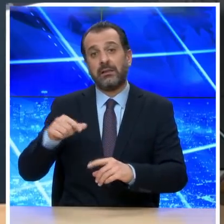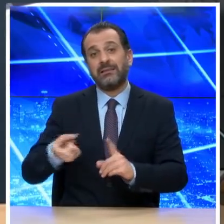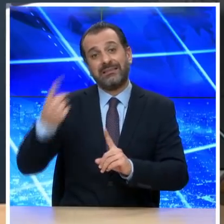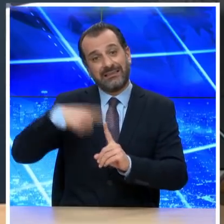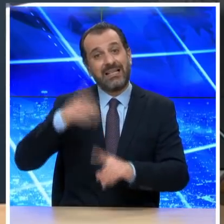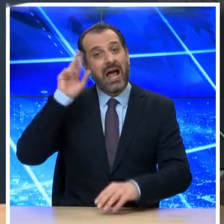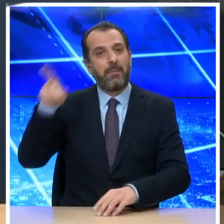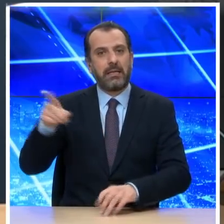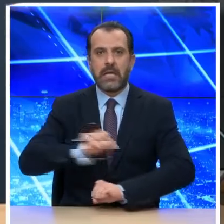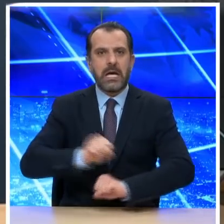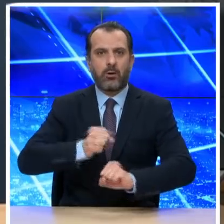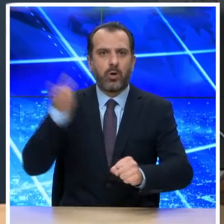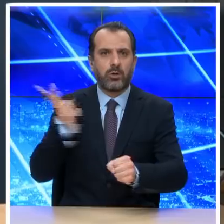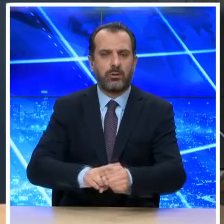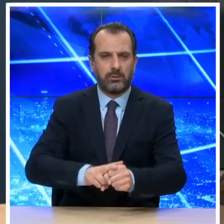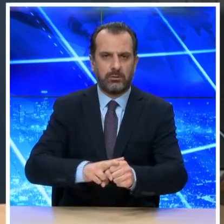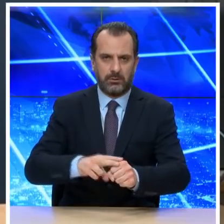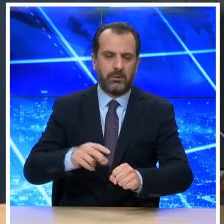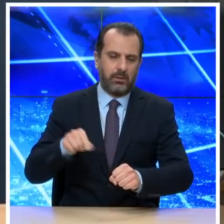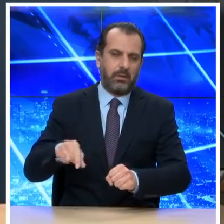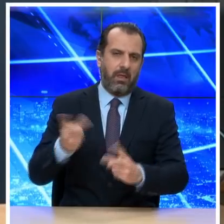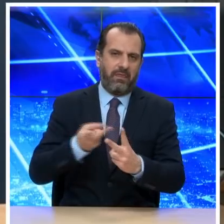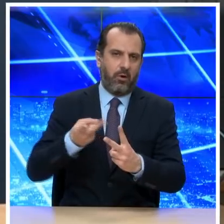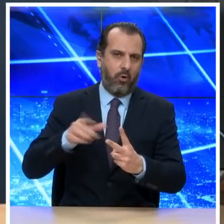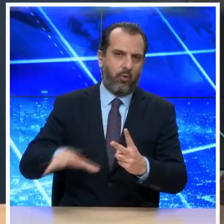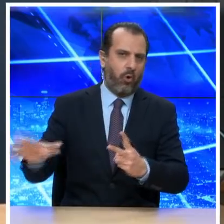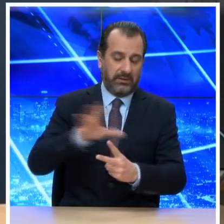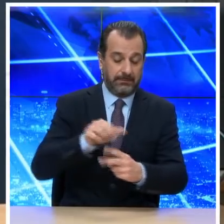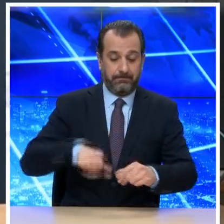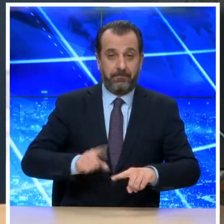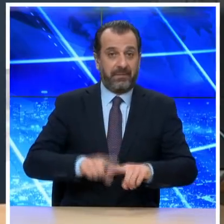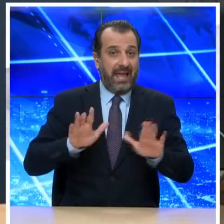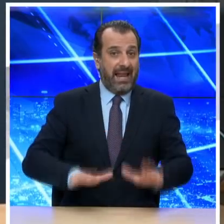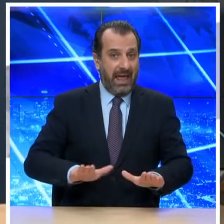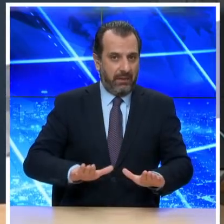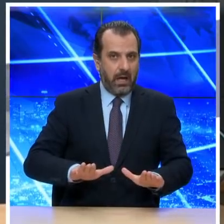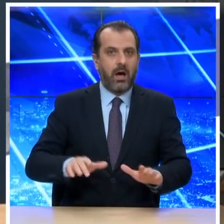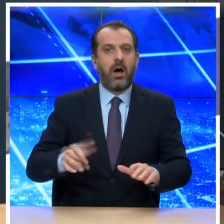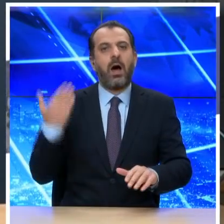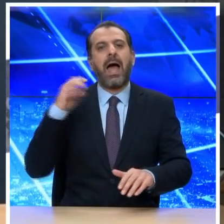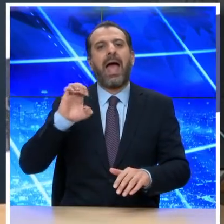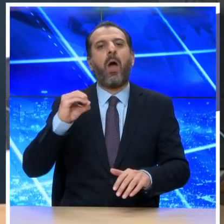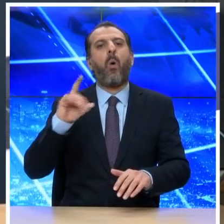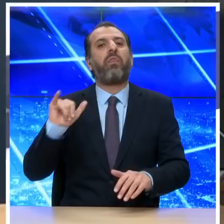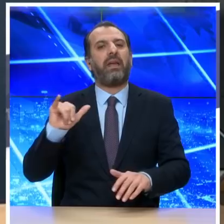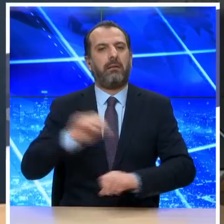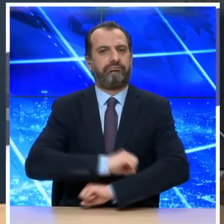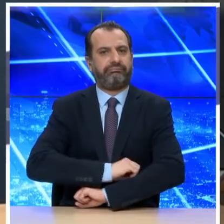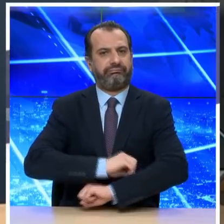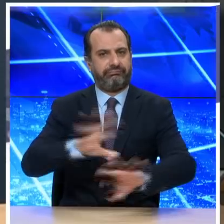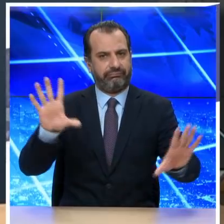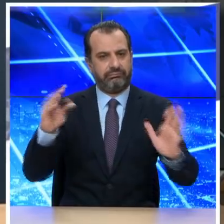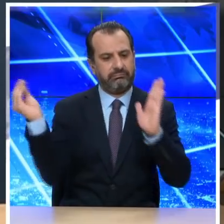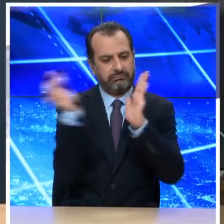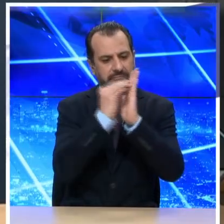στις Ηνωμένες Πολιτείες Αμερικής. Όσον αφορά την επιδημία στην Ελλάδα, βάσει των στοιχείων που δημοσιεύει ο ΕΔΗ, αναλύοντας τις καταχωρήσεις που